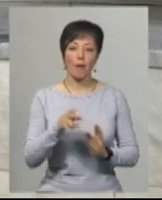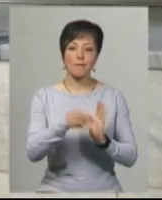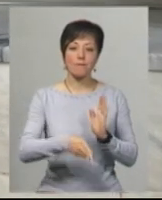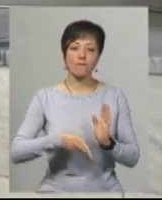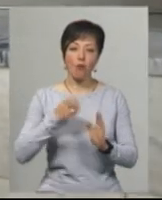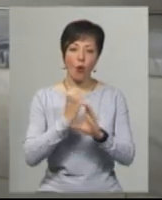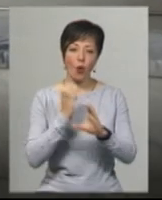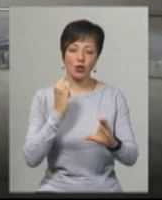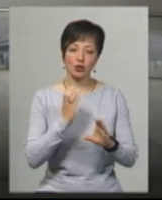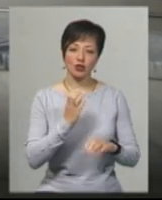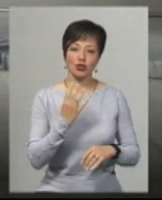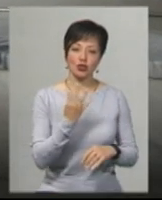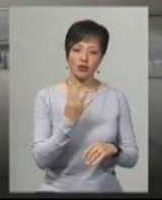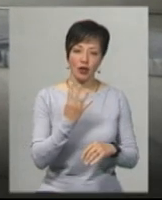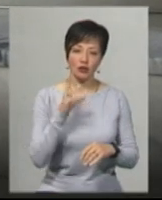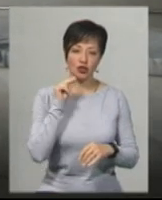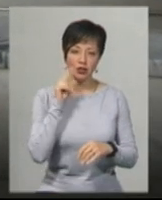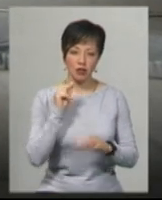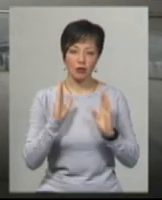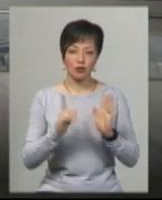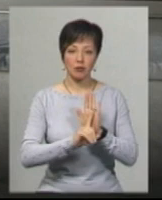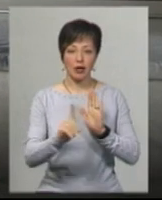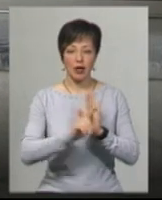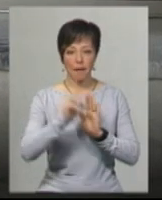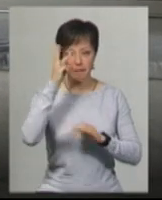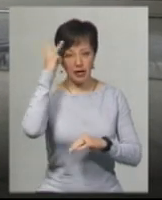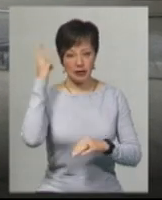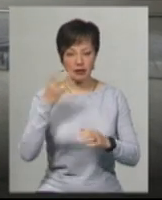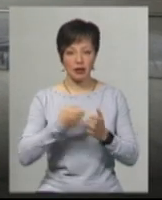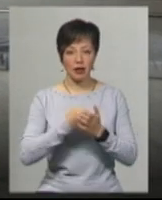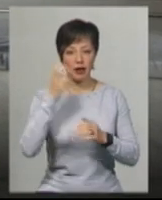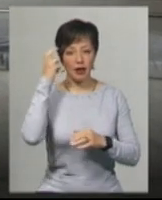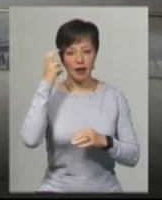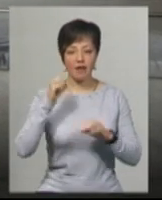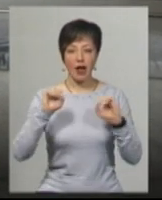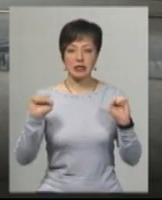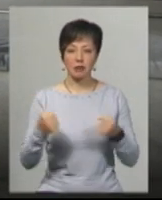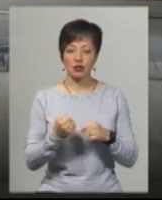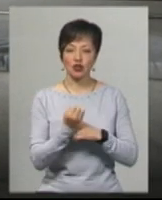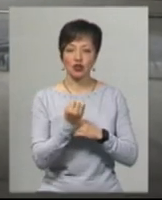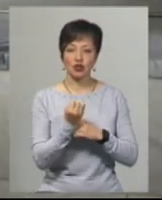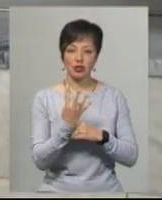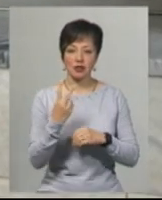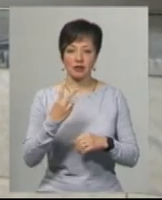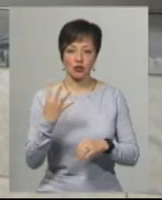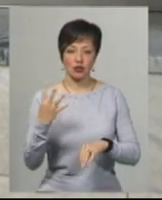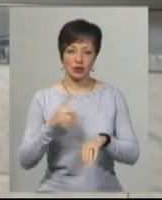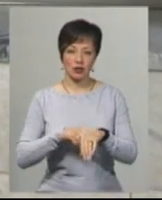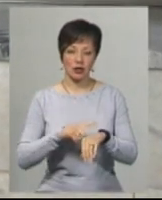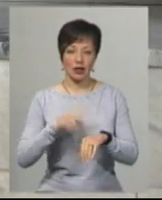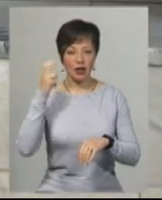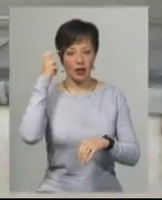будуть тільки з 4-го числа курсувати «Хмельницький Київ експрес» 14-24, в